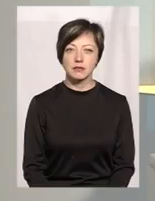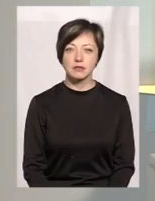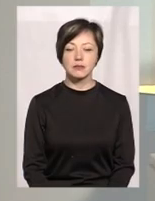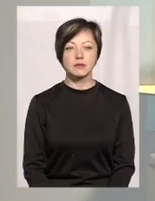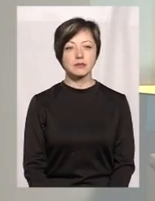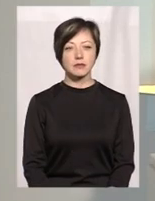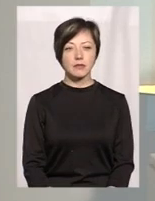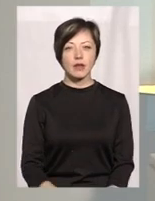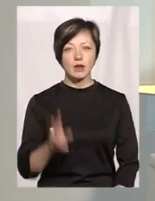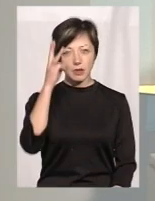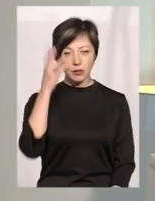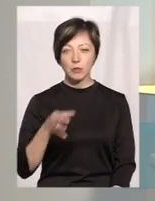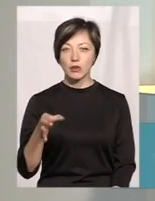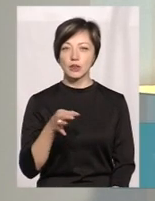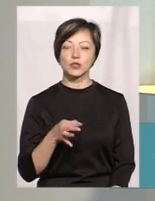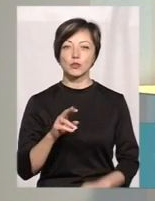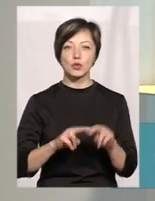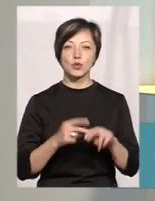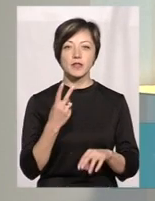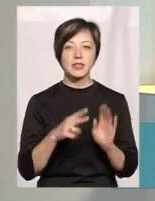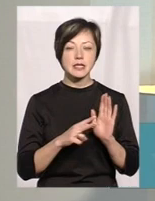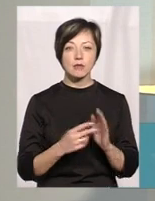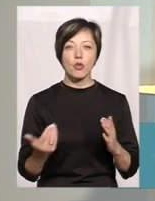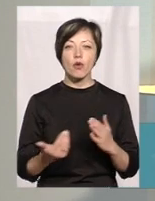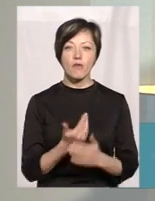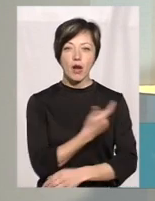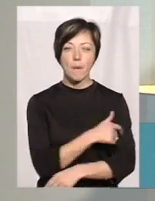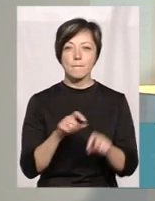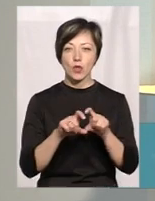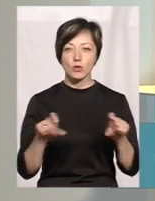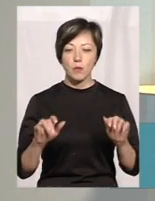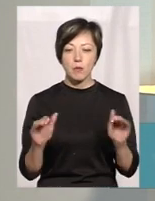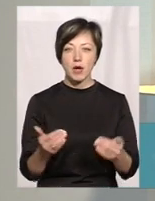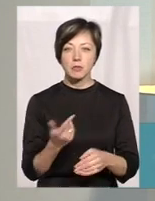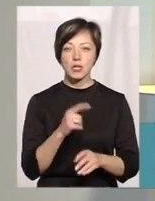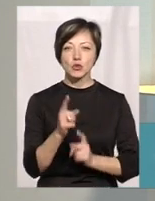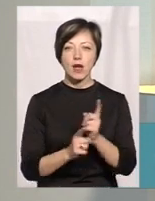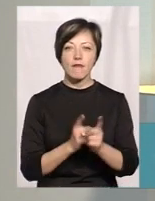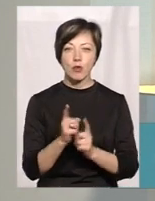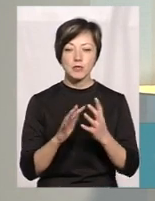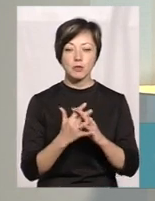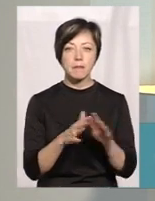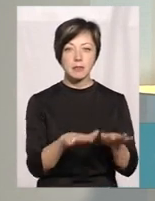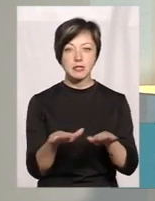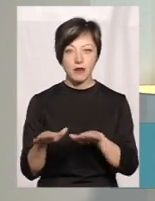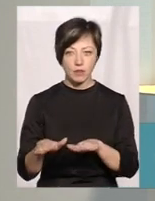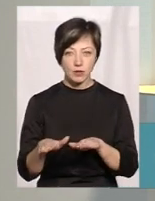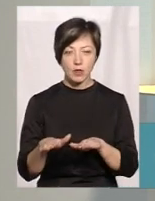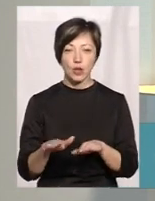На Хмельниччині будують 27 нових амбулаторій у межах медичної реформи для сільської місцевості.